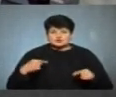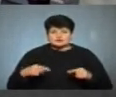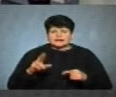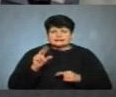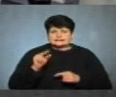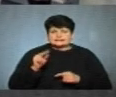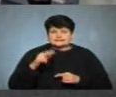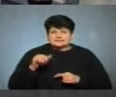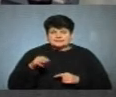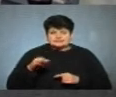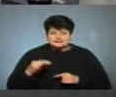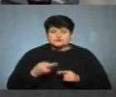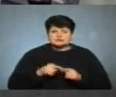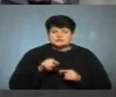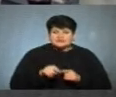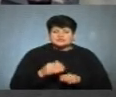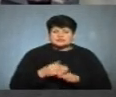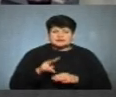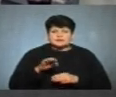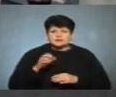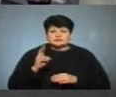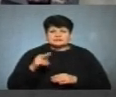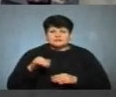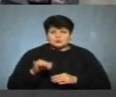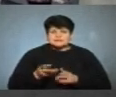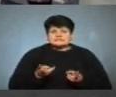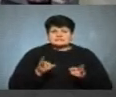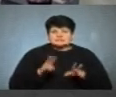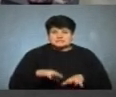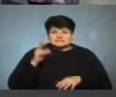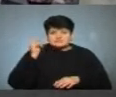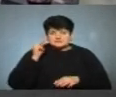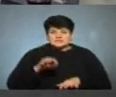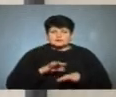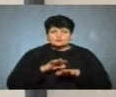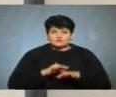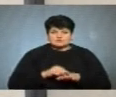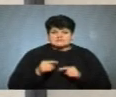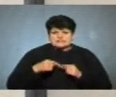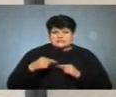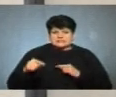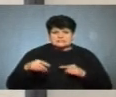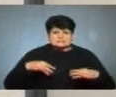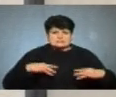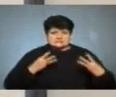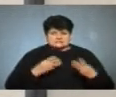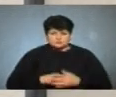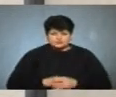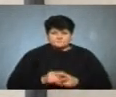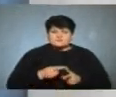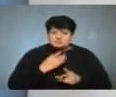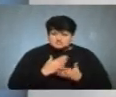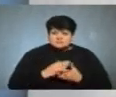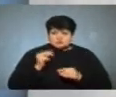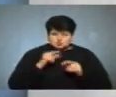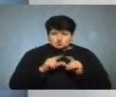то та частина локдауну, яка залишається, навчання проводиться дистанційно. А чи є зараз школи